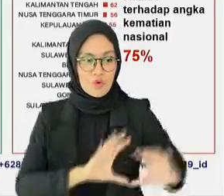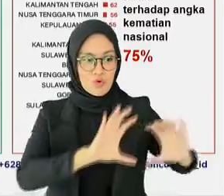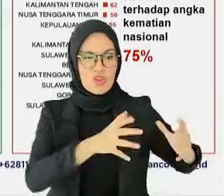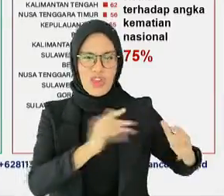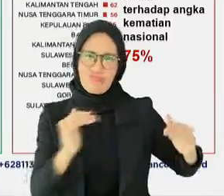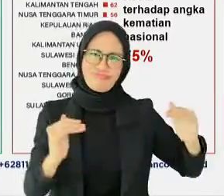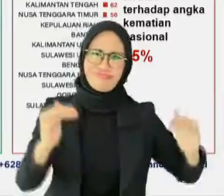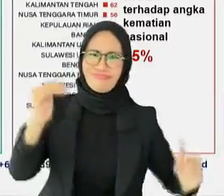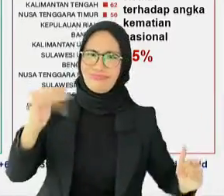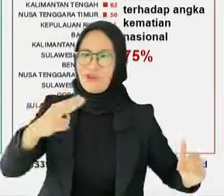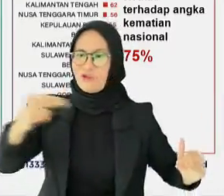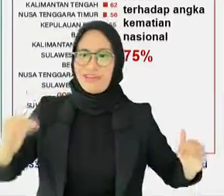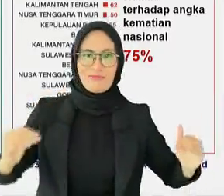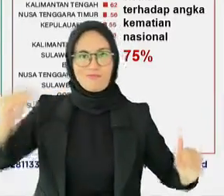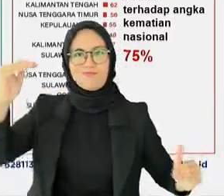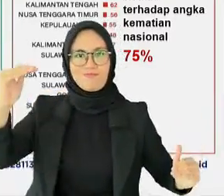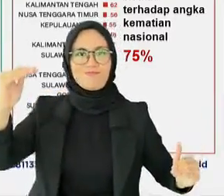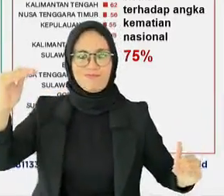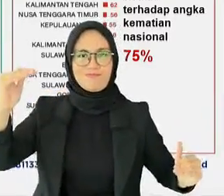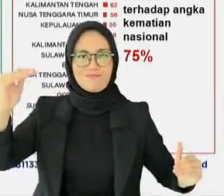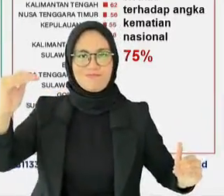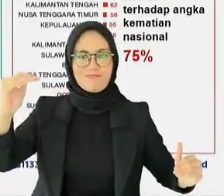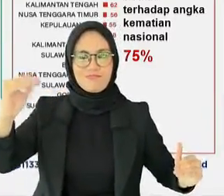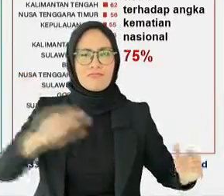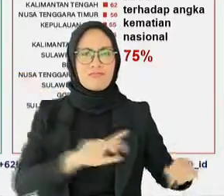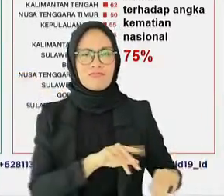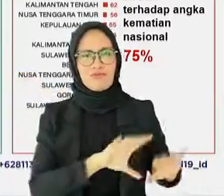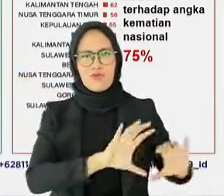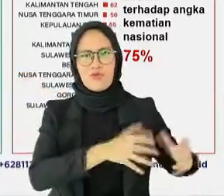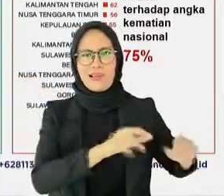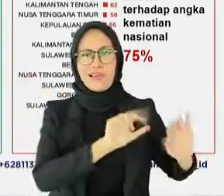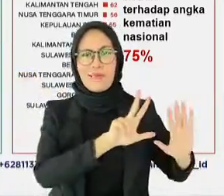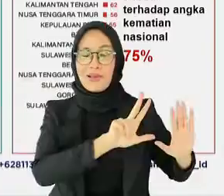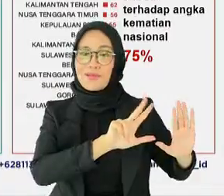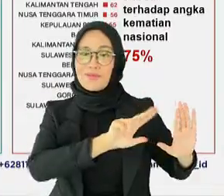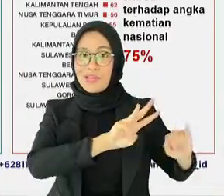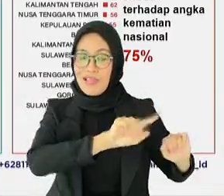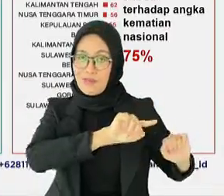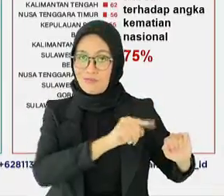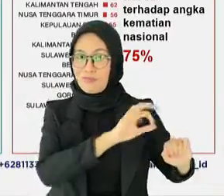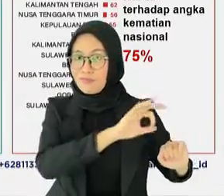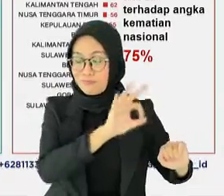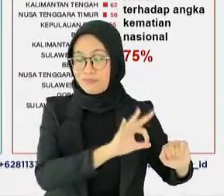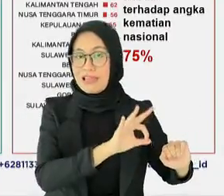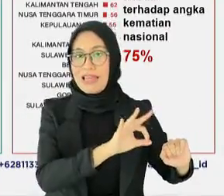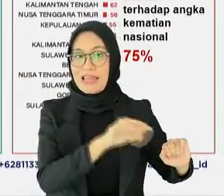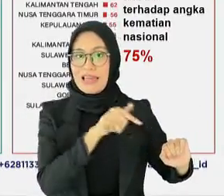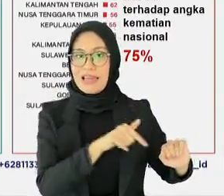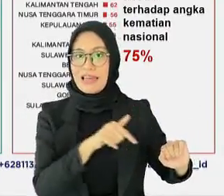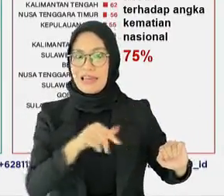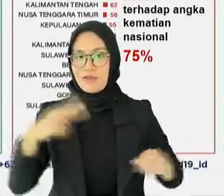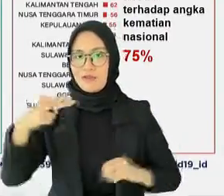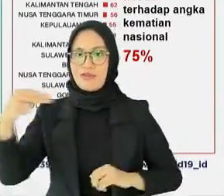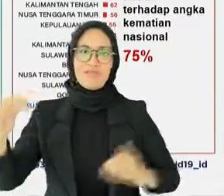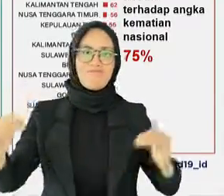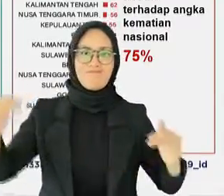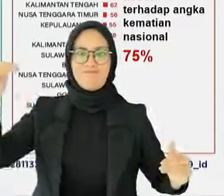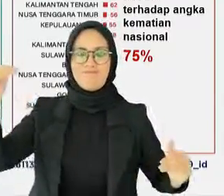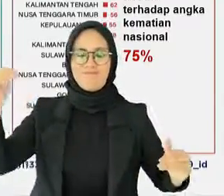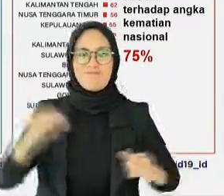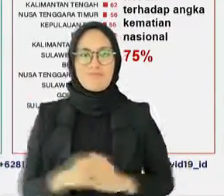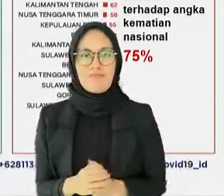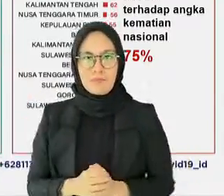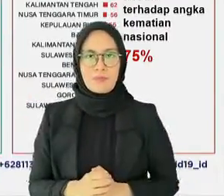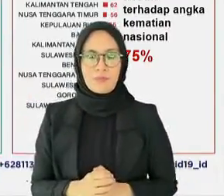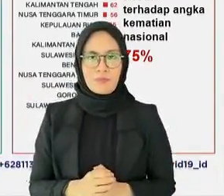yang berada pada 89,36 persen. Sebagai informasi, angka kesembuhan